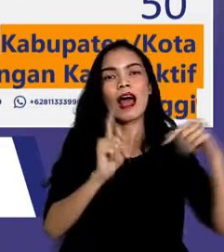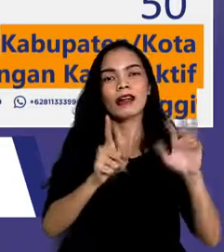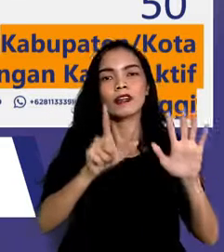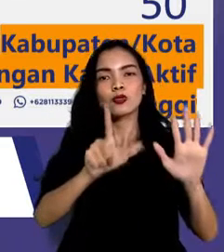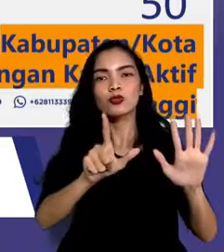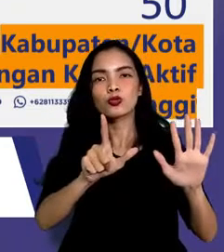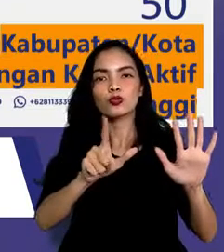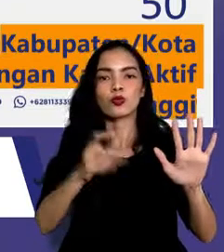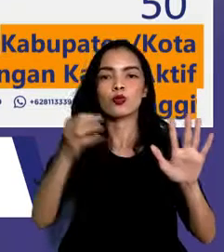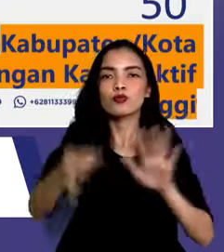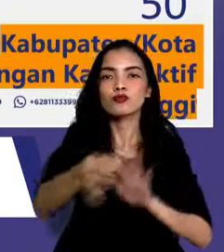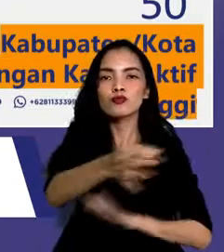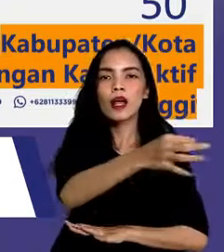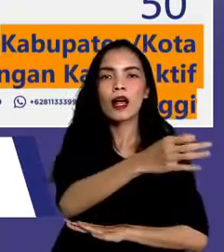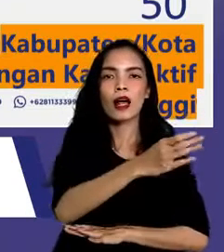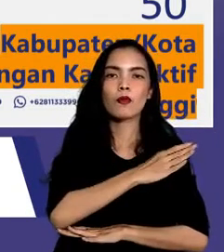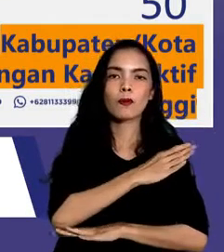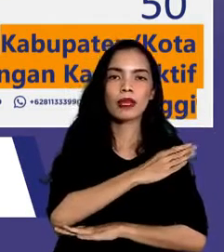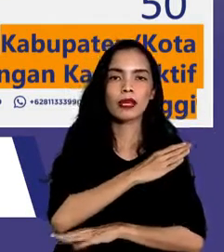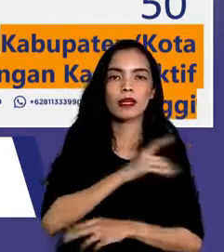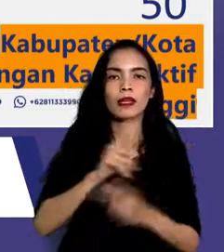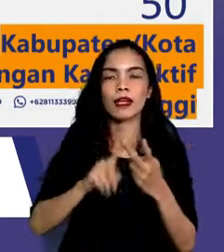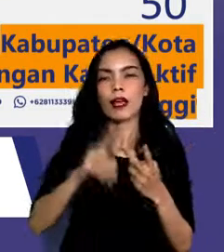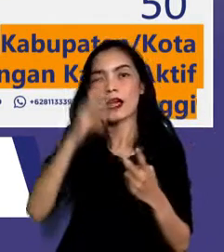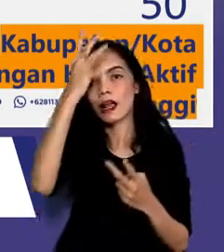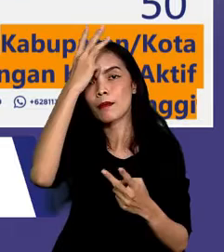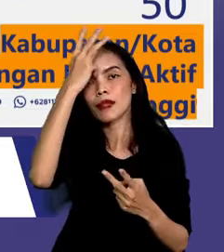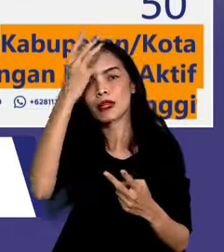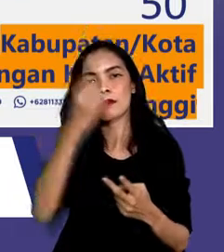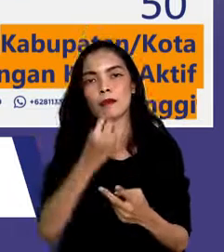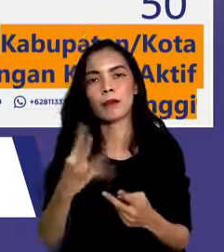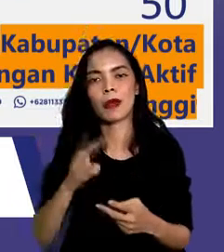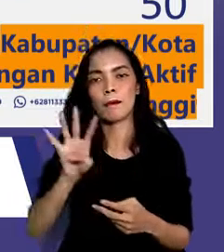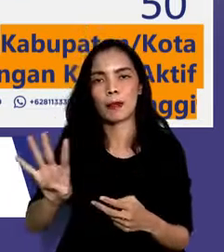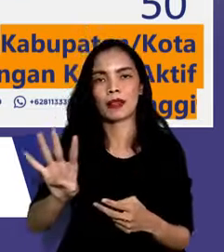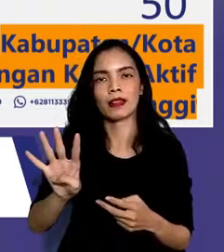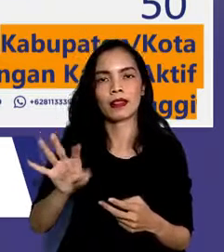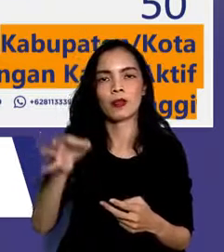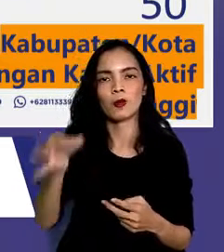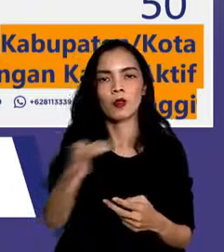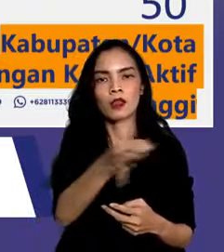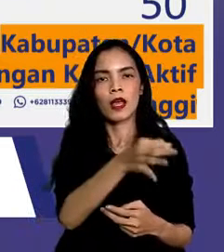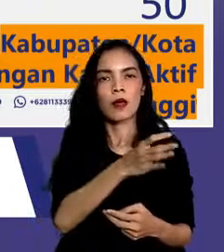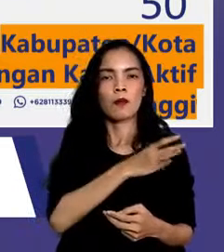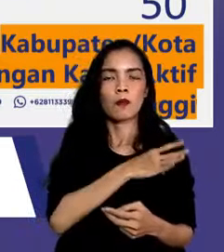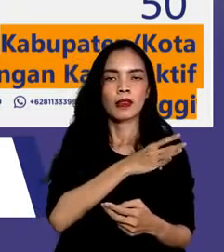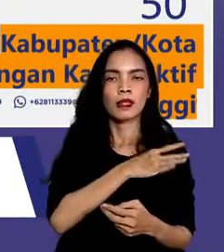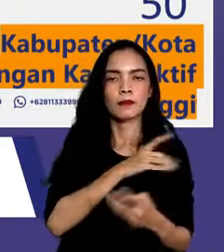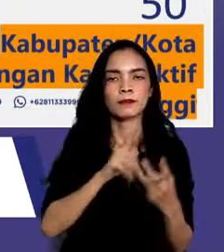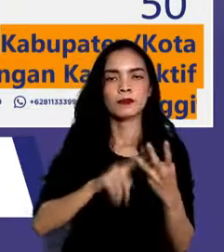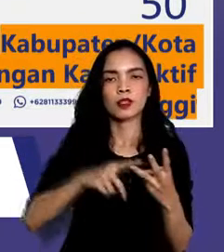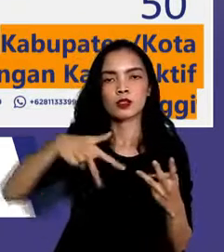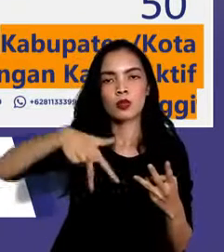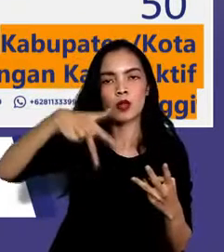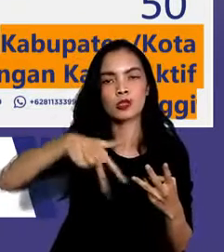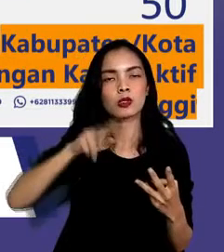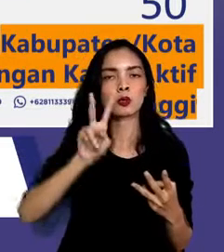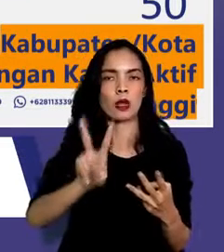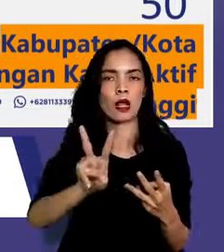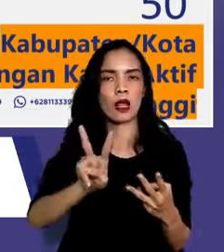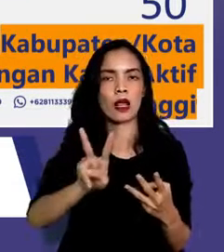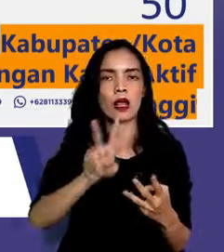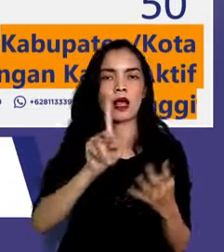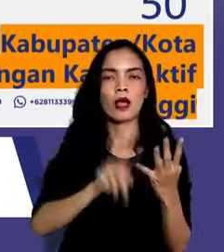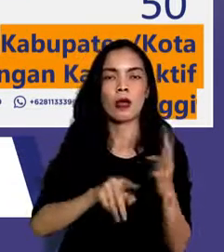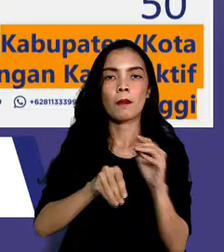kabupaten kota, dan di Pulau Kalimantan terdapat 4 kabupaten kota, Sulawesi ada 2 kabupaten kota,